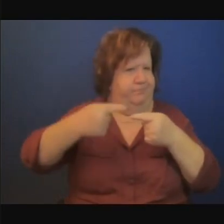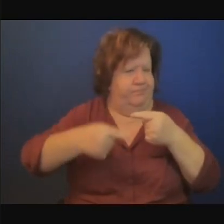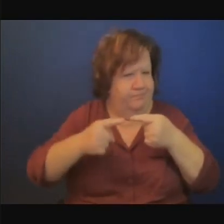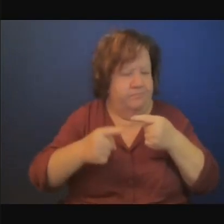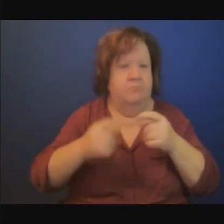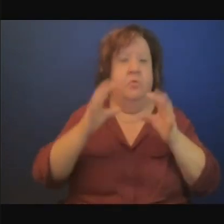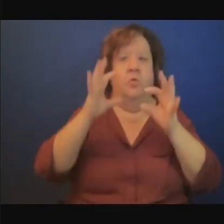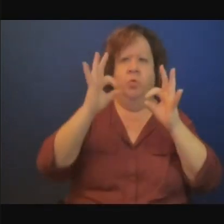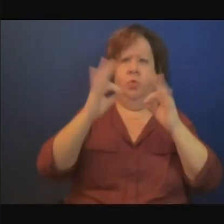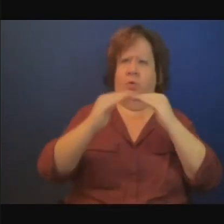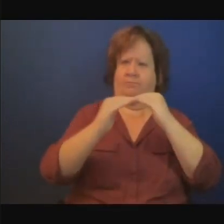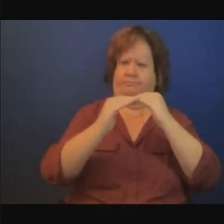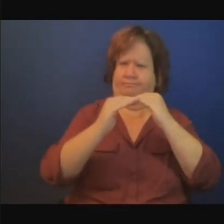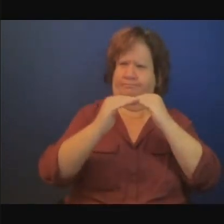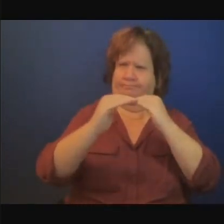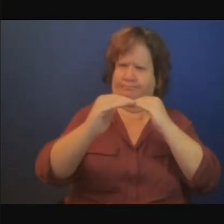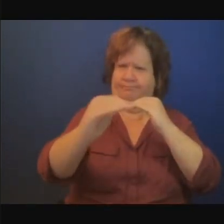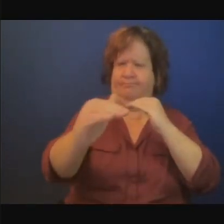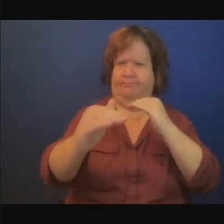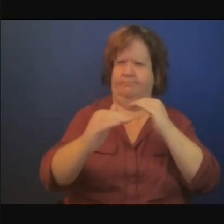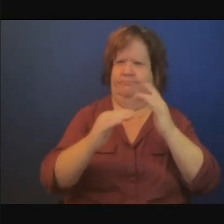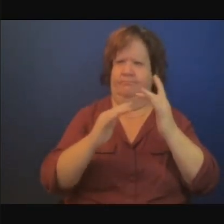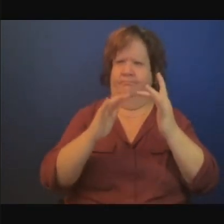risque de déstabiliser le marché.